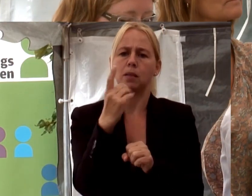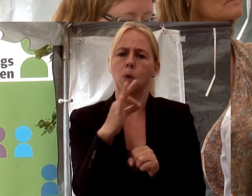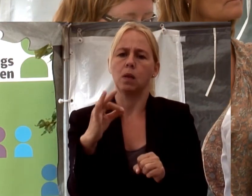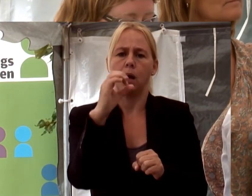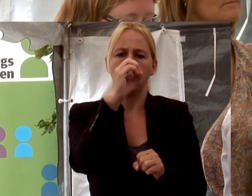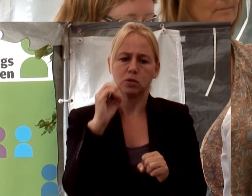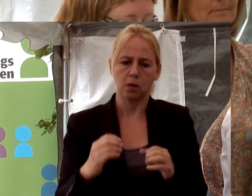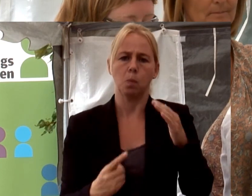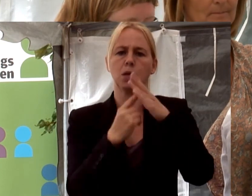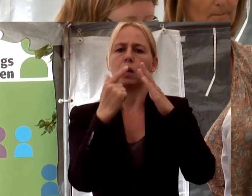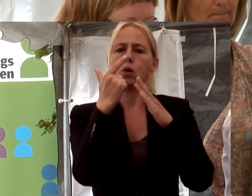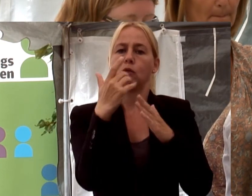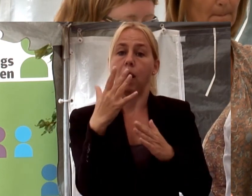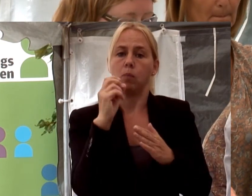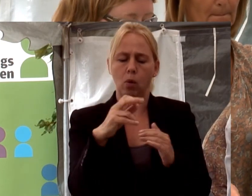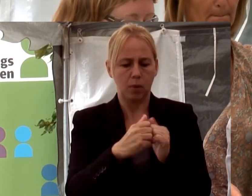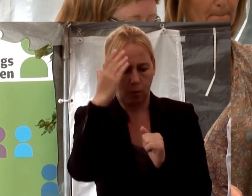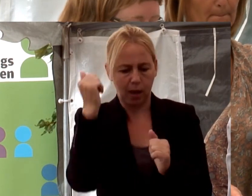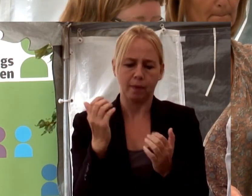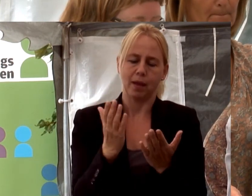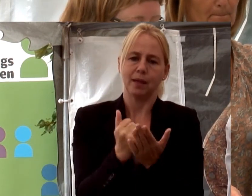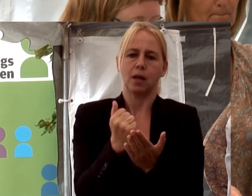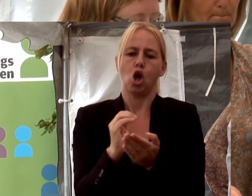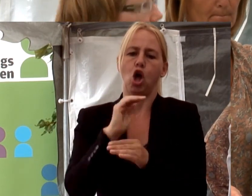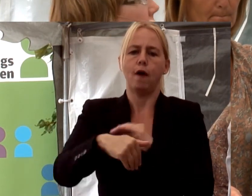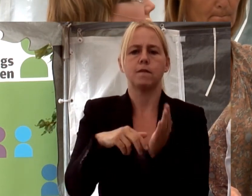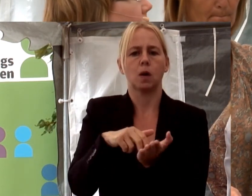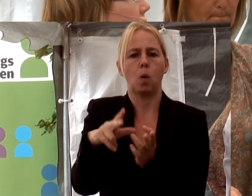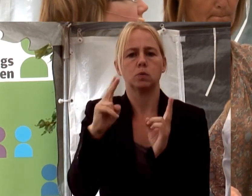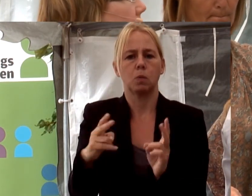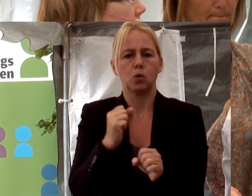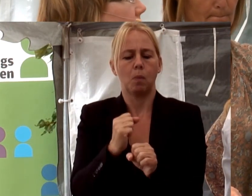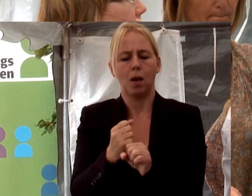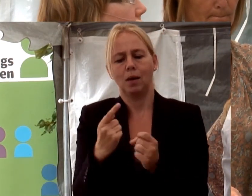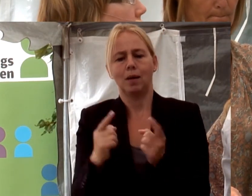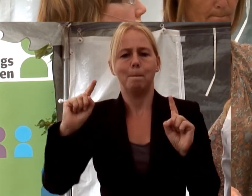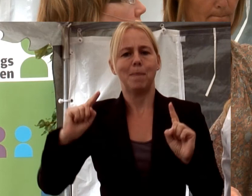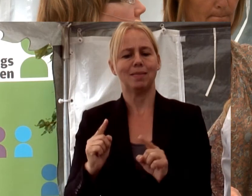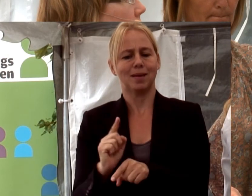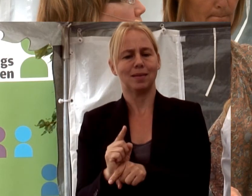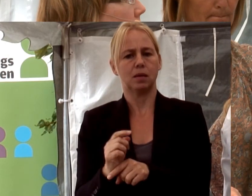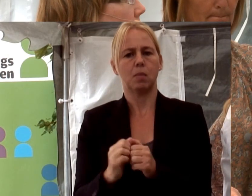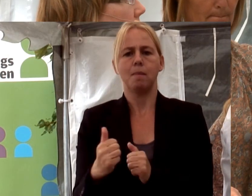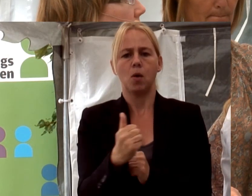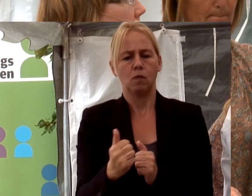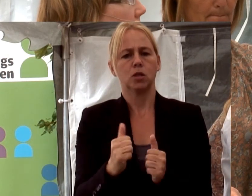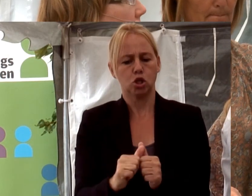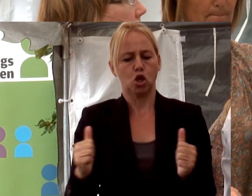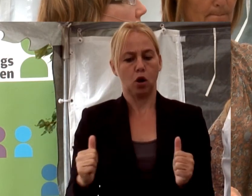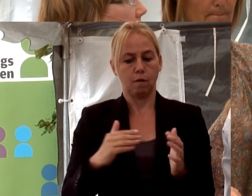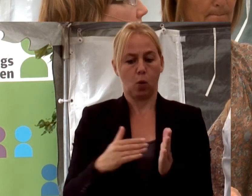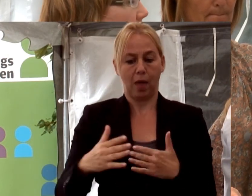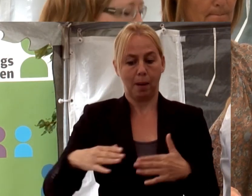% till 75 år, utan kan hitta en övergång där man faktiskt jobbar mindre. Behovet är större från